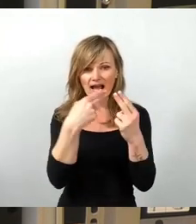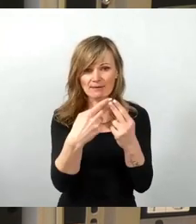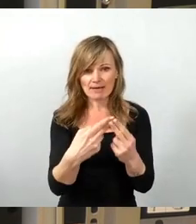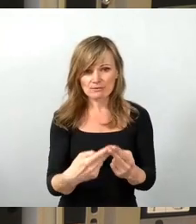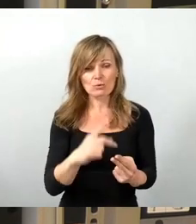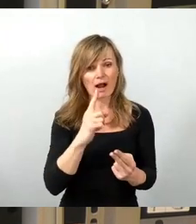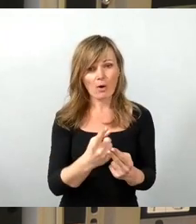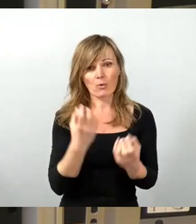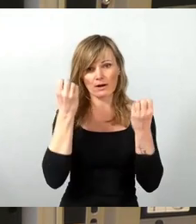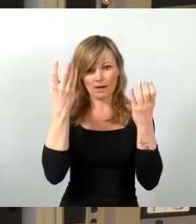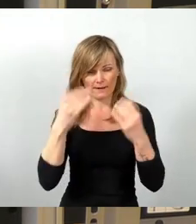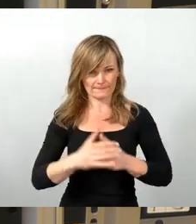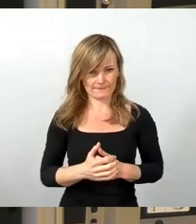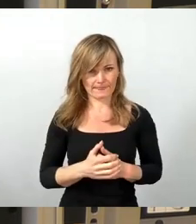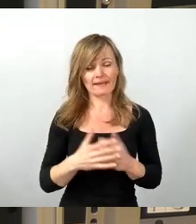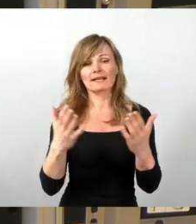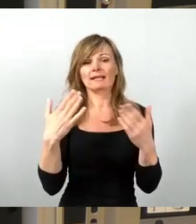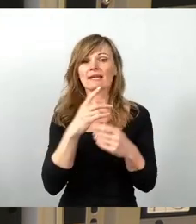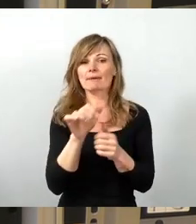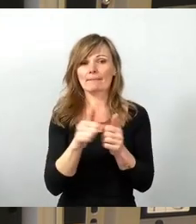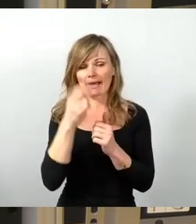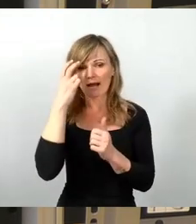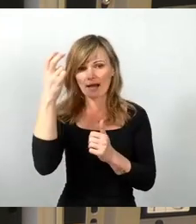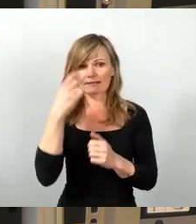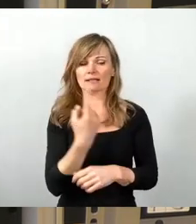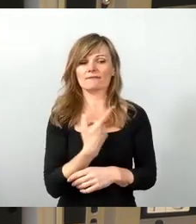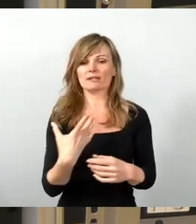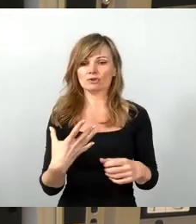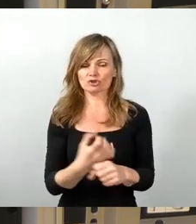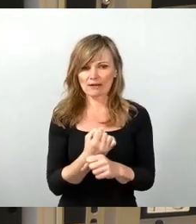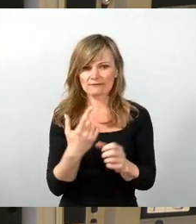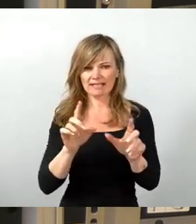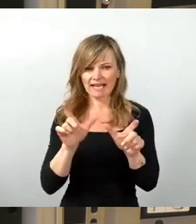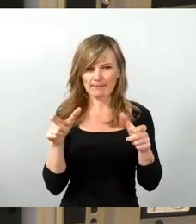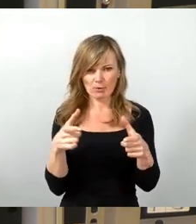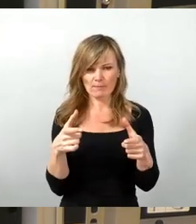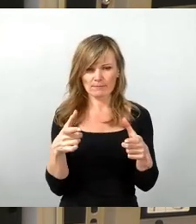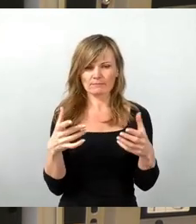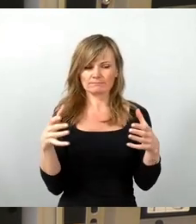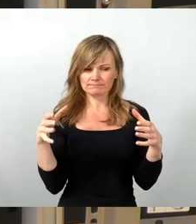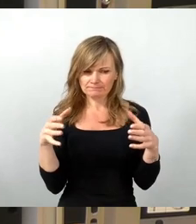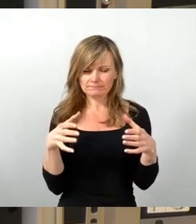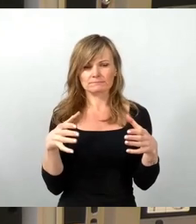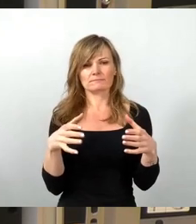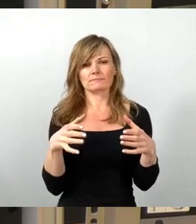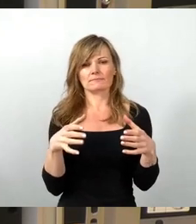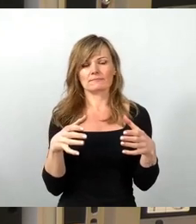Klimabeirat schaffen wir uns ein Gremium, das uns durch externen Sachverstand besser befähigt,